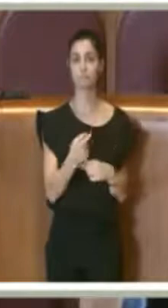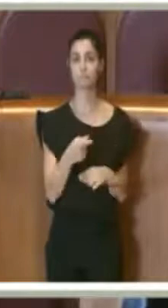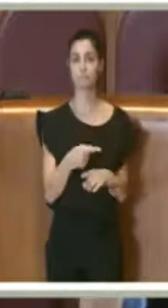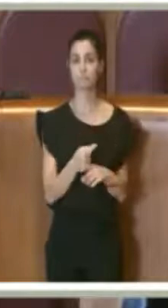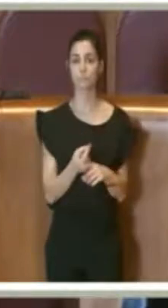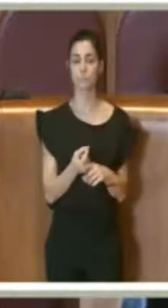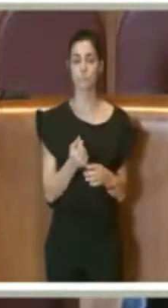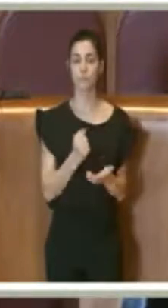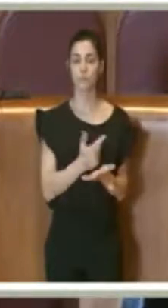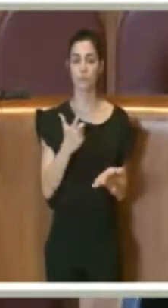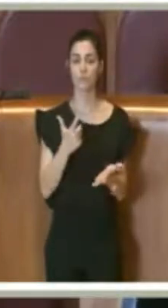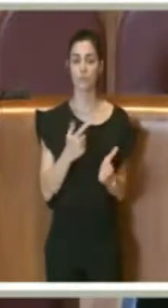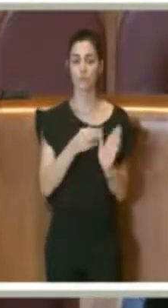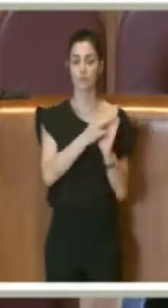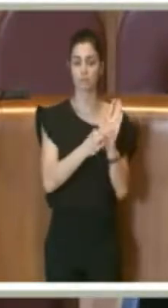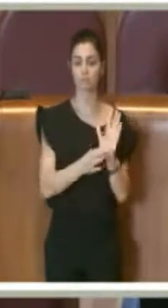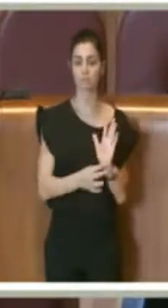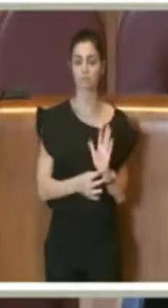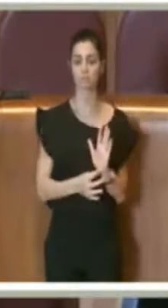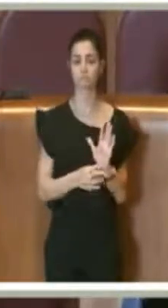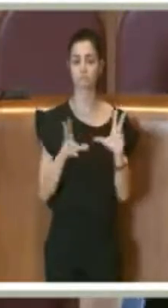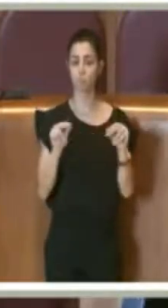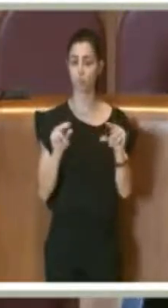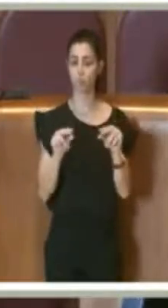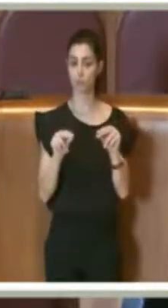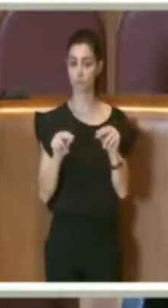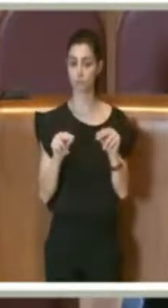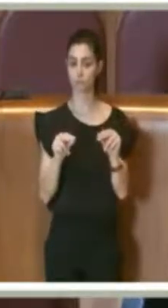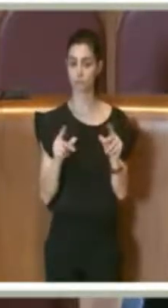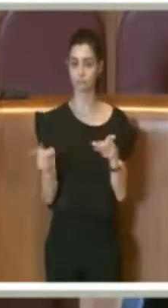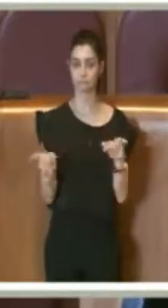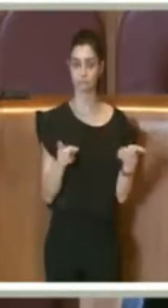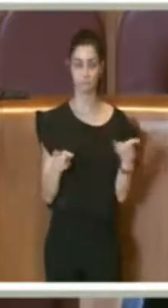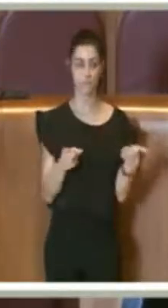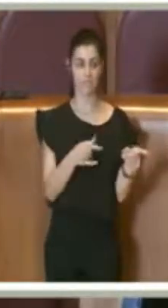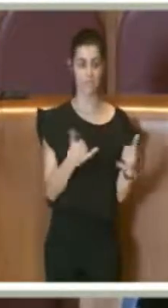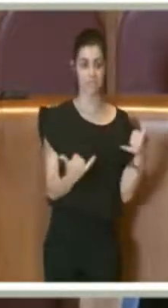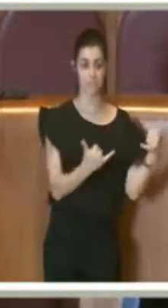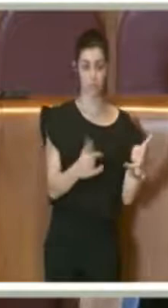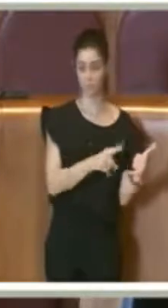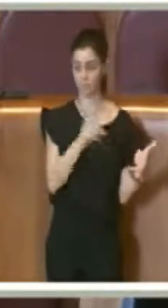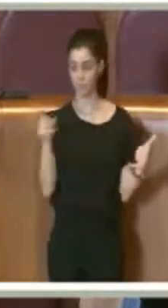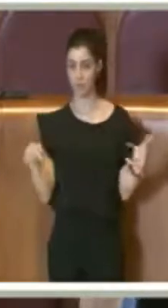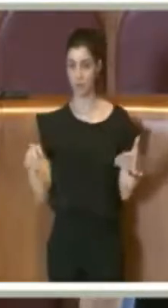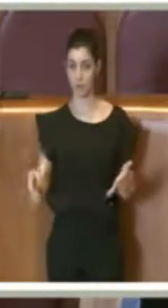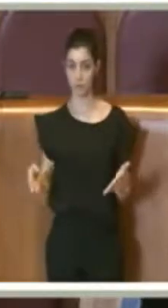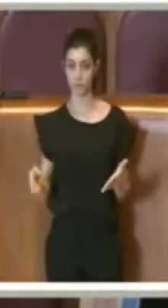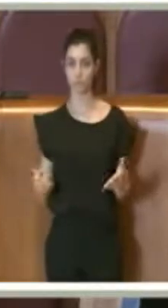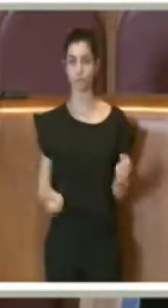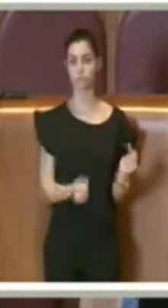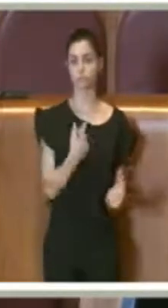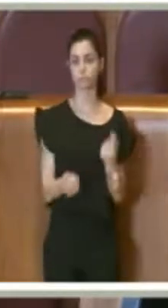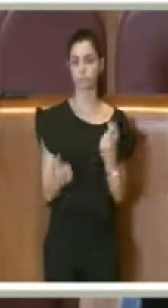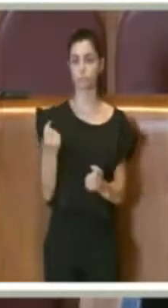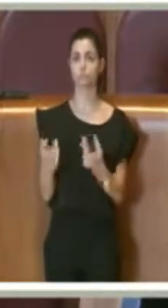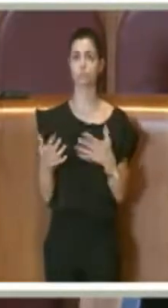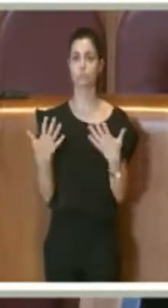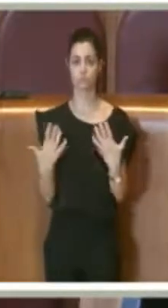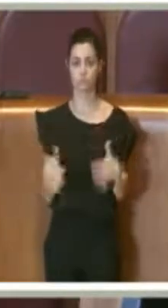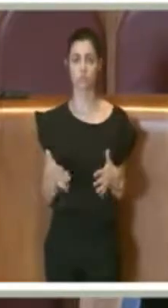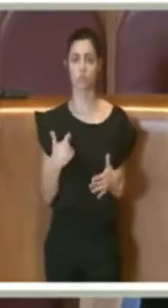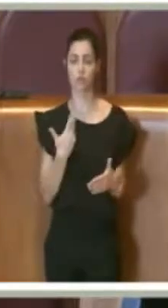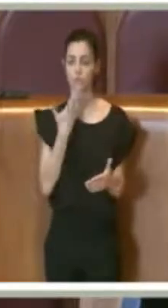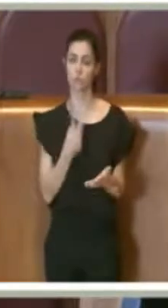normative. Quindi tra dicembre e oggi sono successe tantissime cose che noi abbiamo pensato di